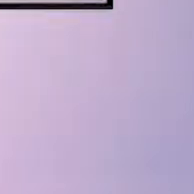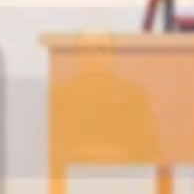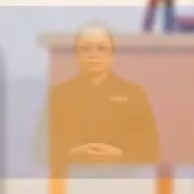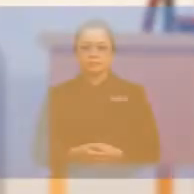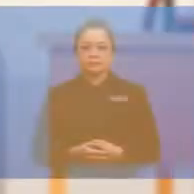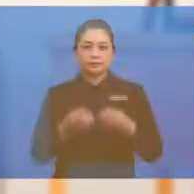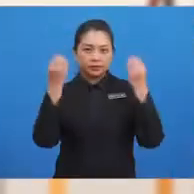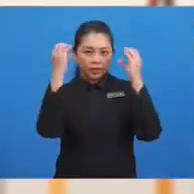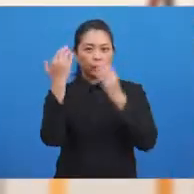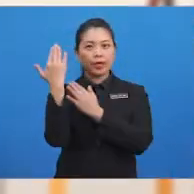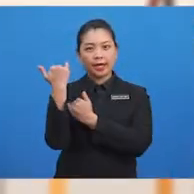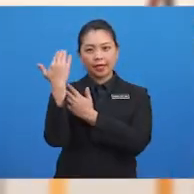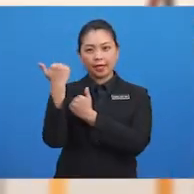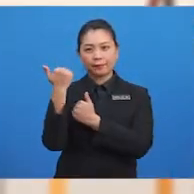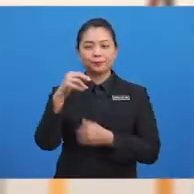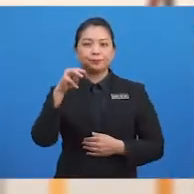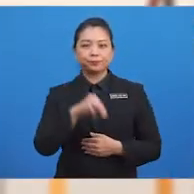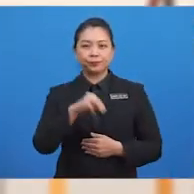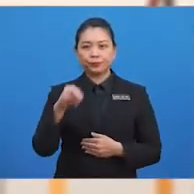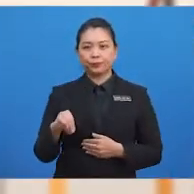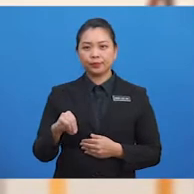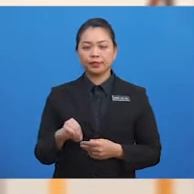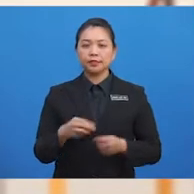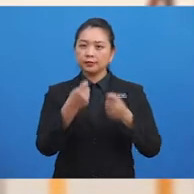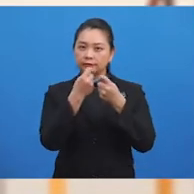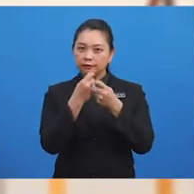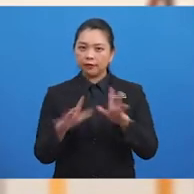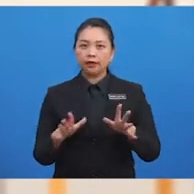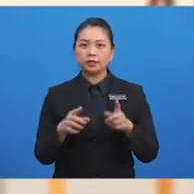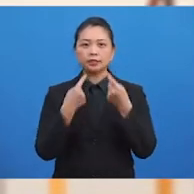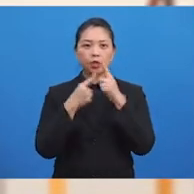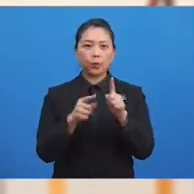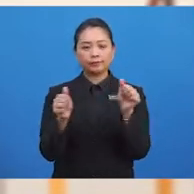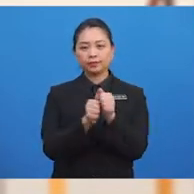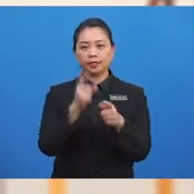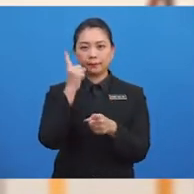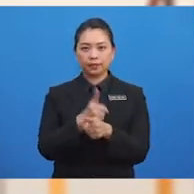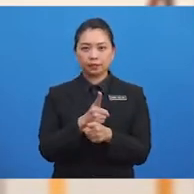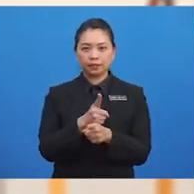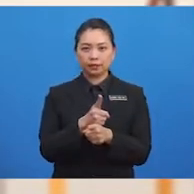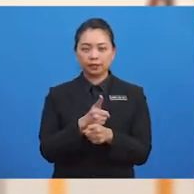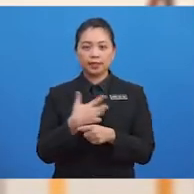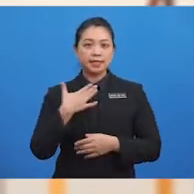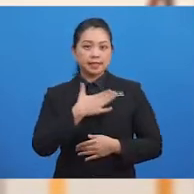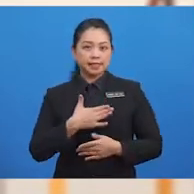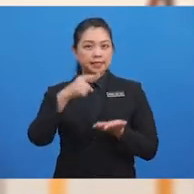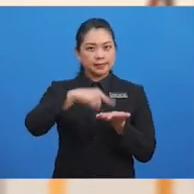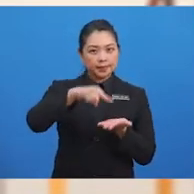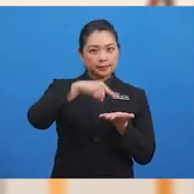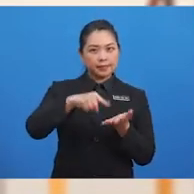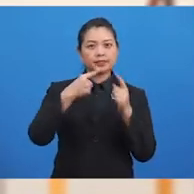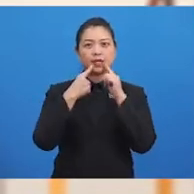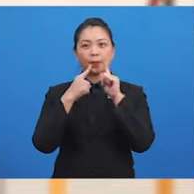Cikgu harap murid-murid telah menjawab dengan betul. Sila simak